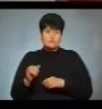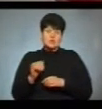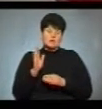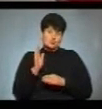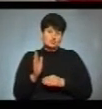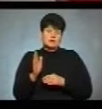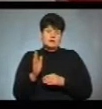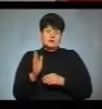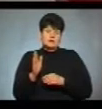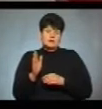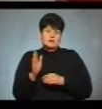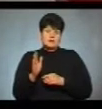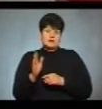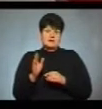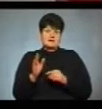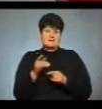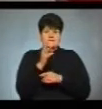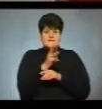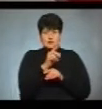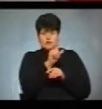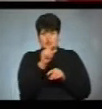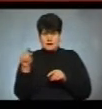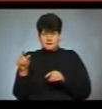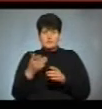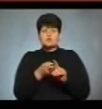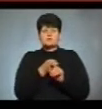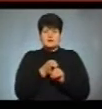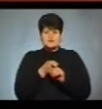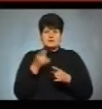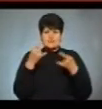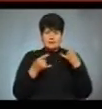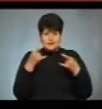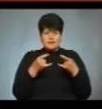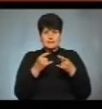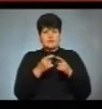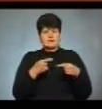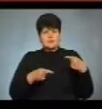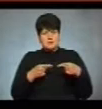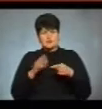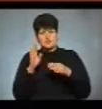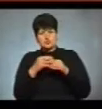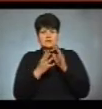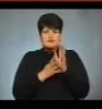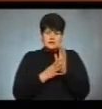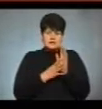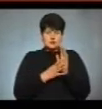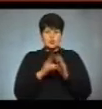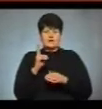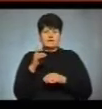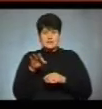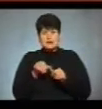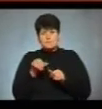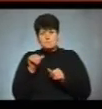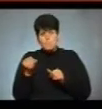відповідний відеоряд. Що стосується тих дебатів, які мали відбутись, чи, можливо, ще відбудуться 19 квітня поза